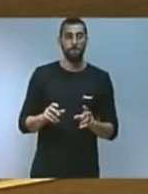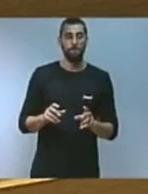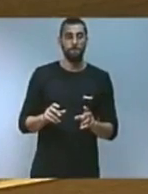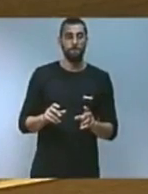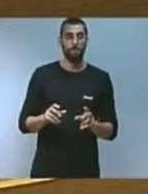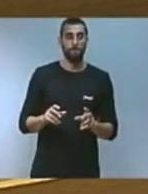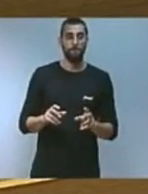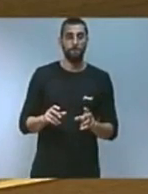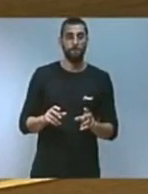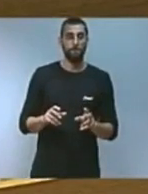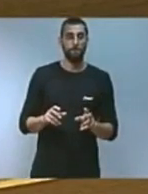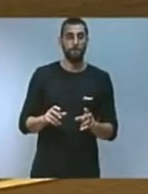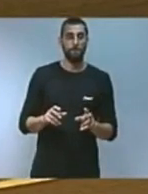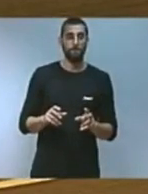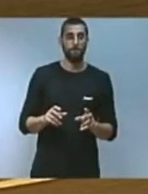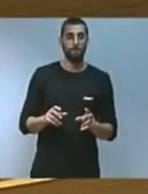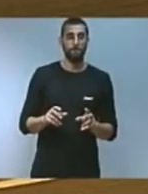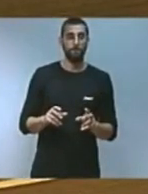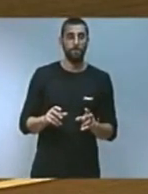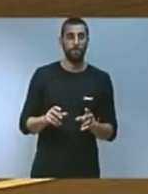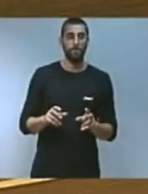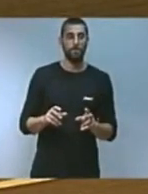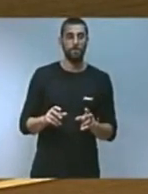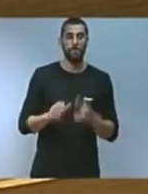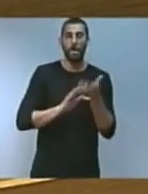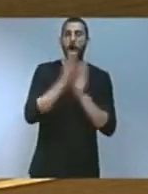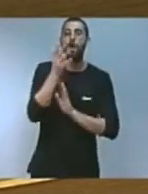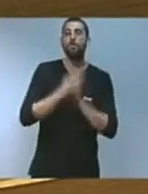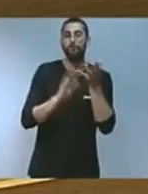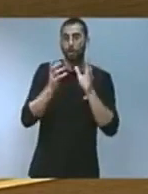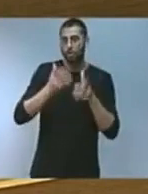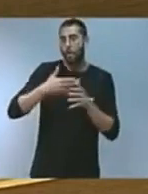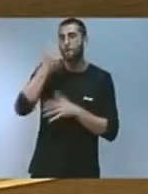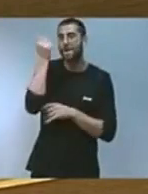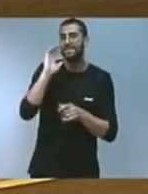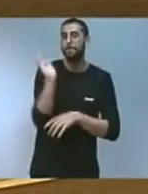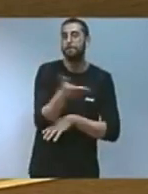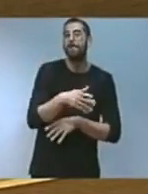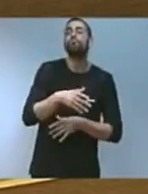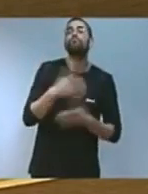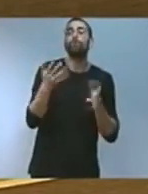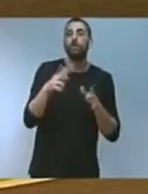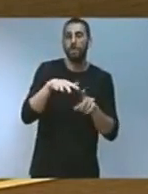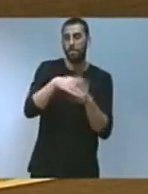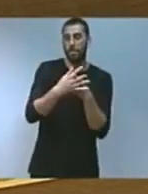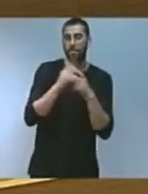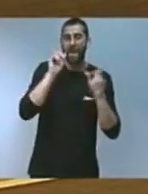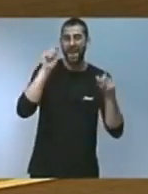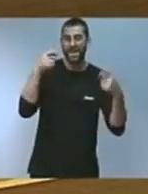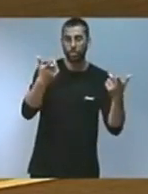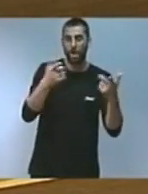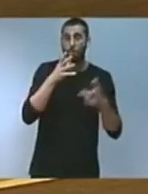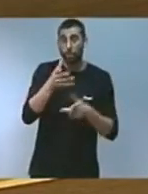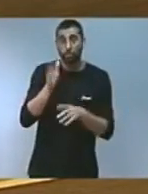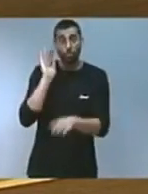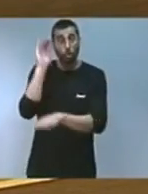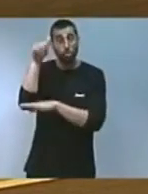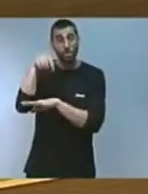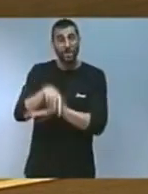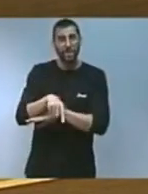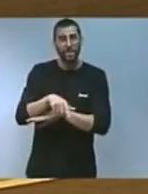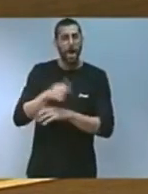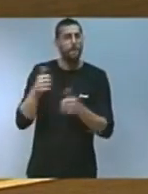on més incidència té és en el medi natural i per a tant és per a la conselleria una prioritat tindre